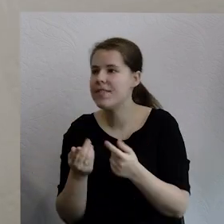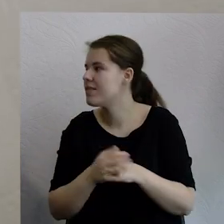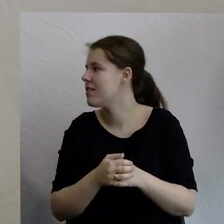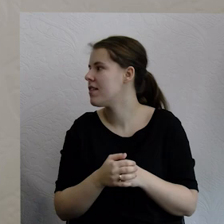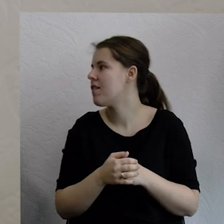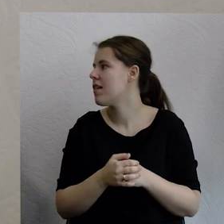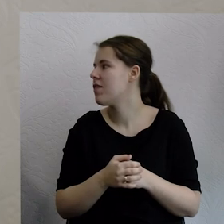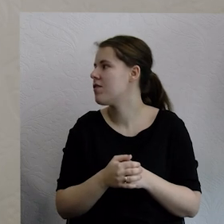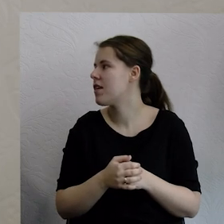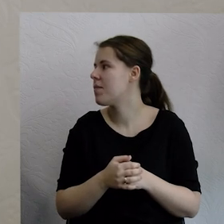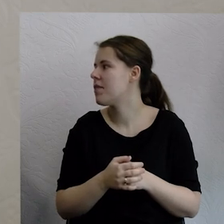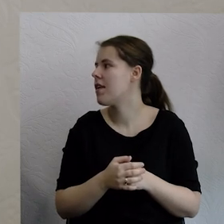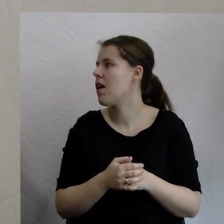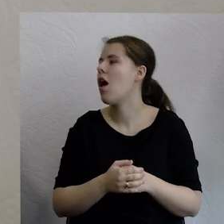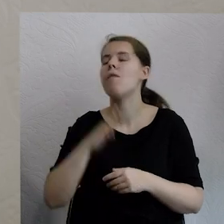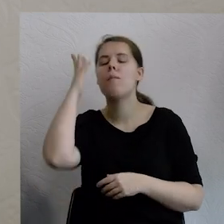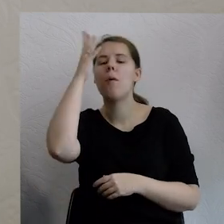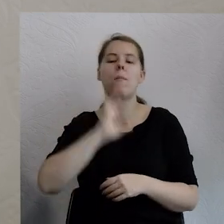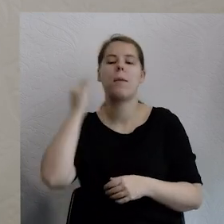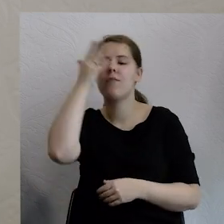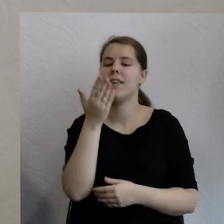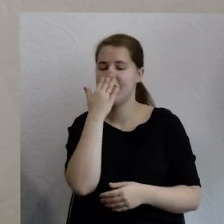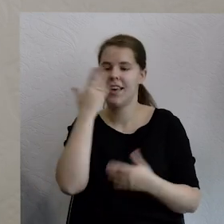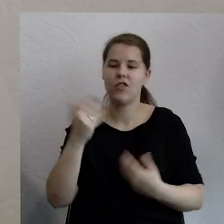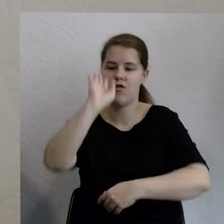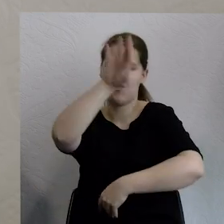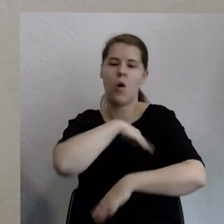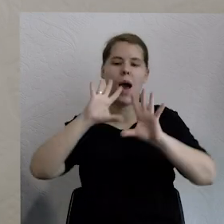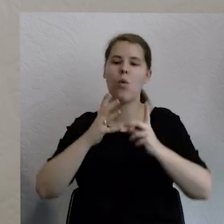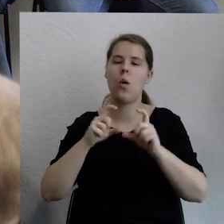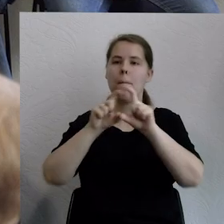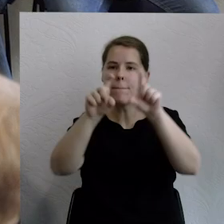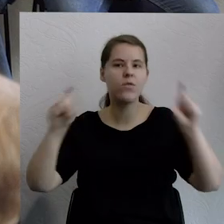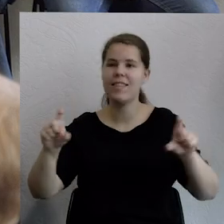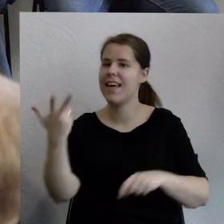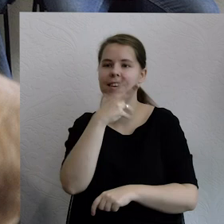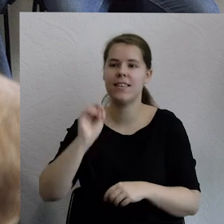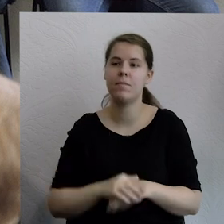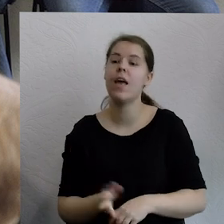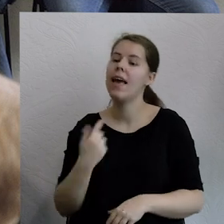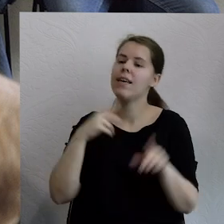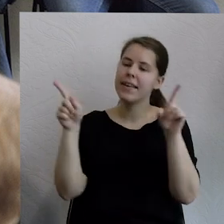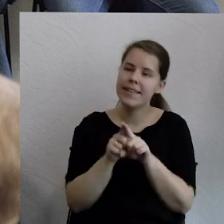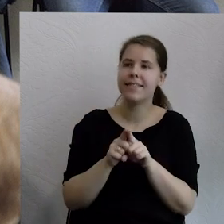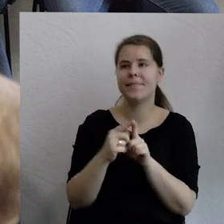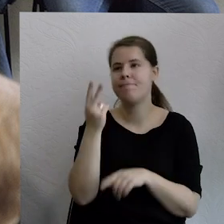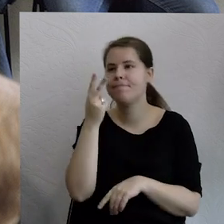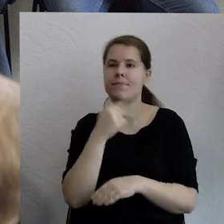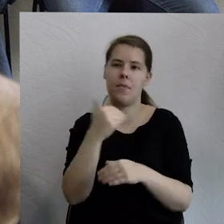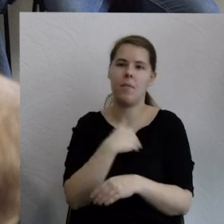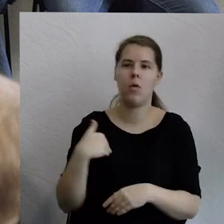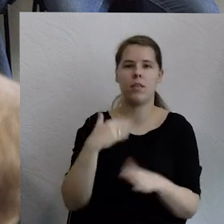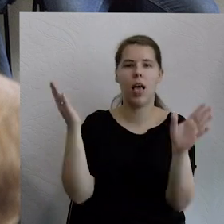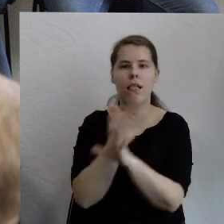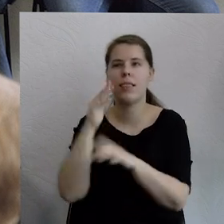przestrzeniach budynków, ale może jest to system mieszany. Ja tak patrzę też na polski klimat i to, że szkoła kojarzy